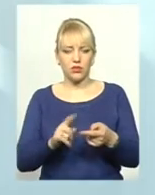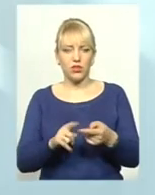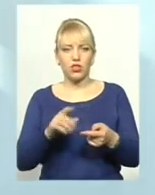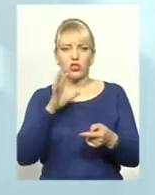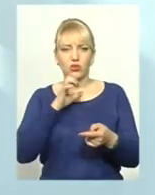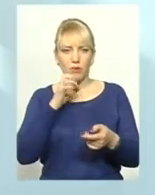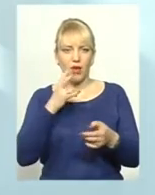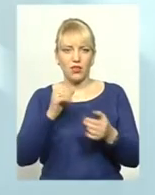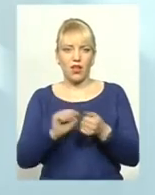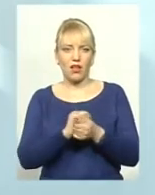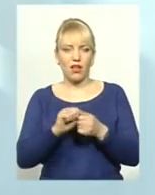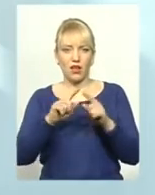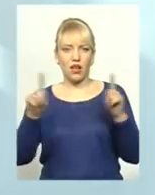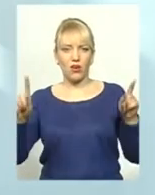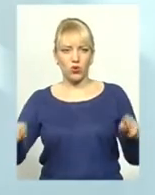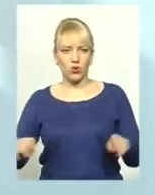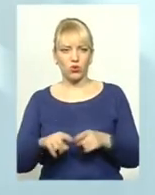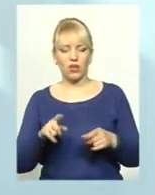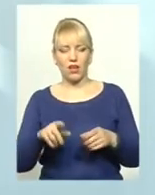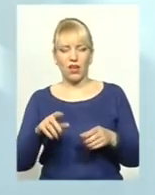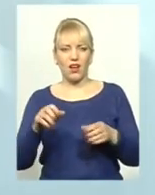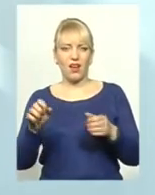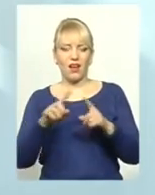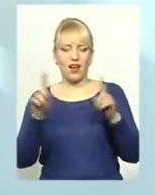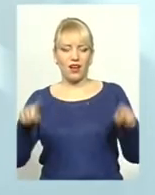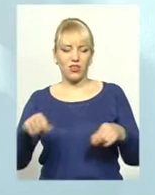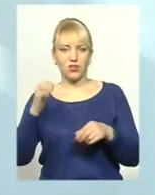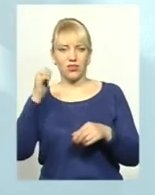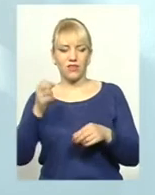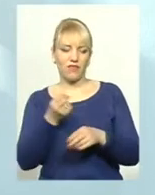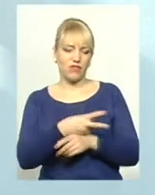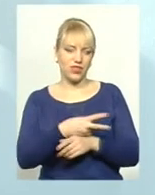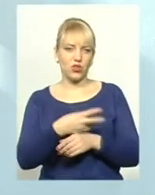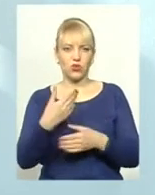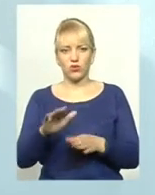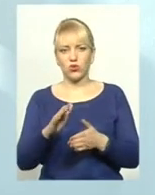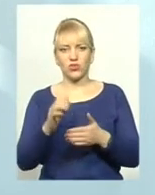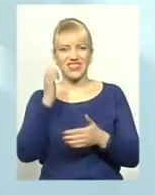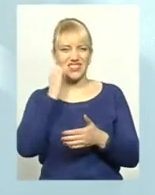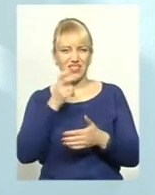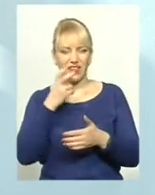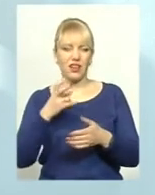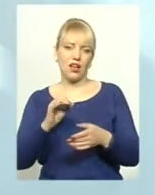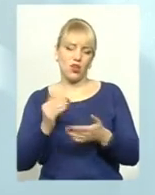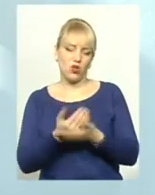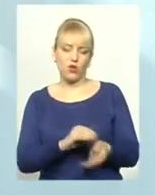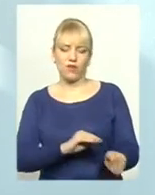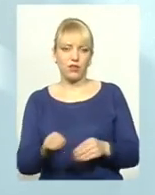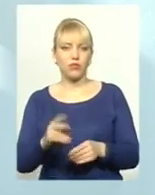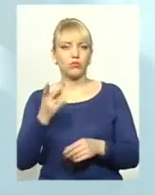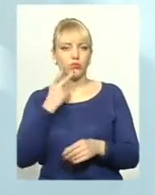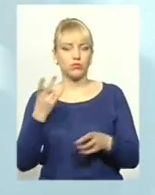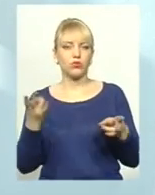цьому картоні лежать, так їм легше картон закинути, старий, новий застилити. Тобто, картон нам потрібен, постійно нам потрібен.